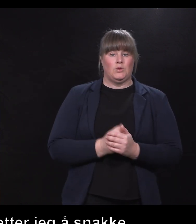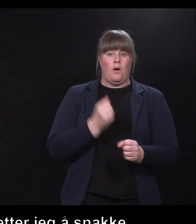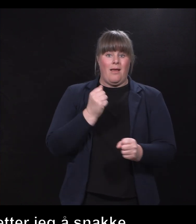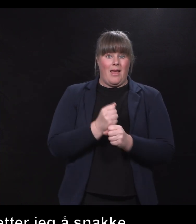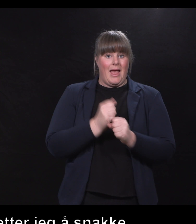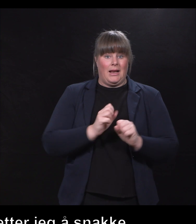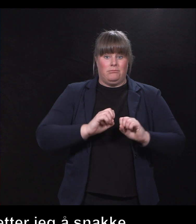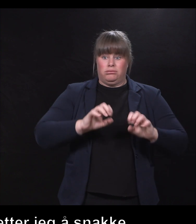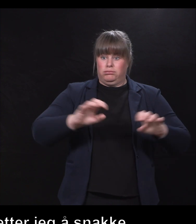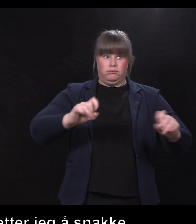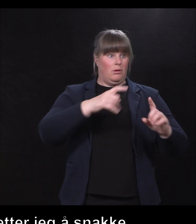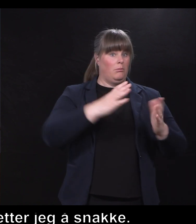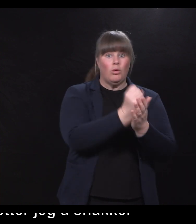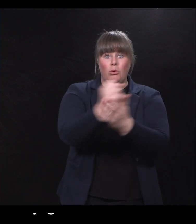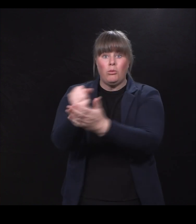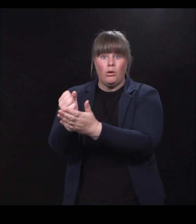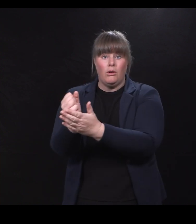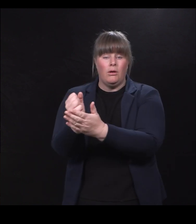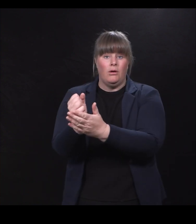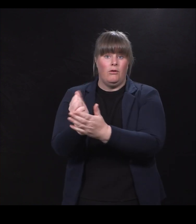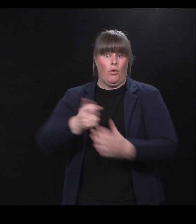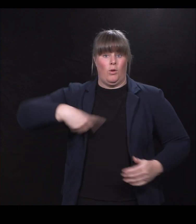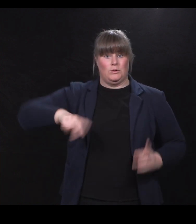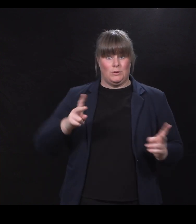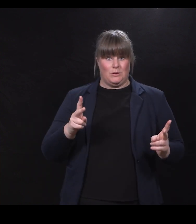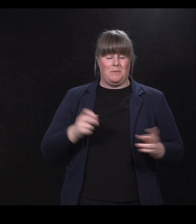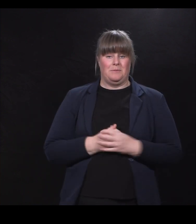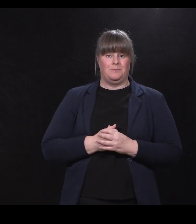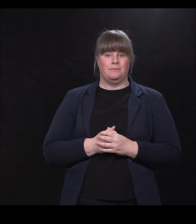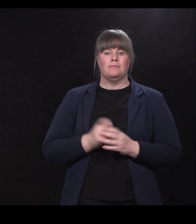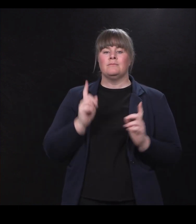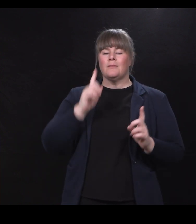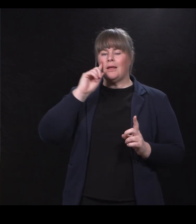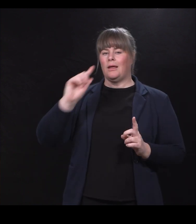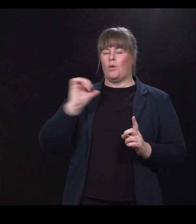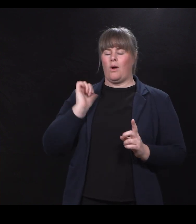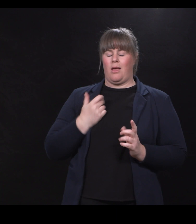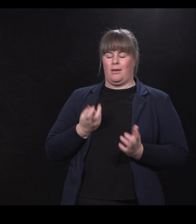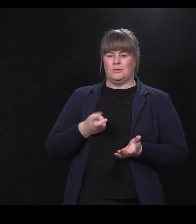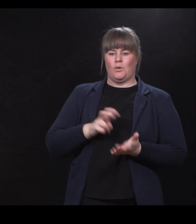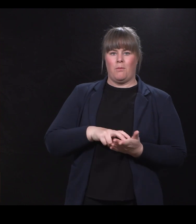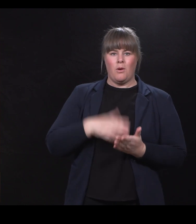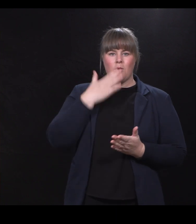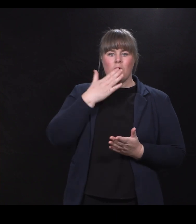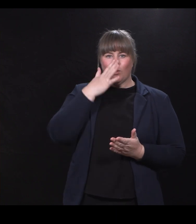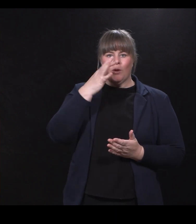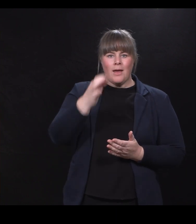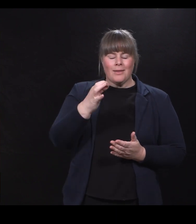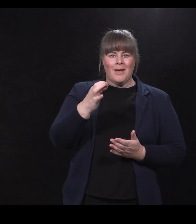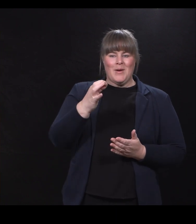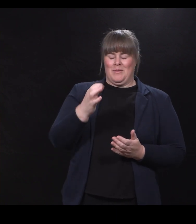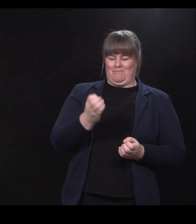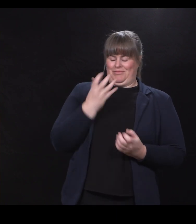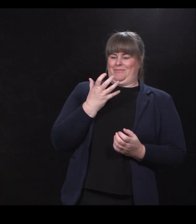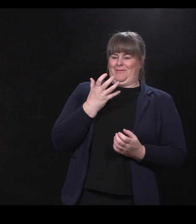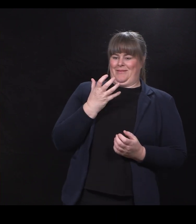i går så sto jeg opp til en veldig, veldig god nyhet. Og det var at denne NOU-en på høy tid,